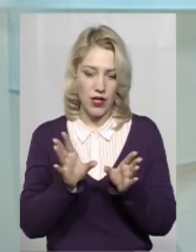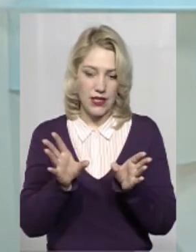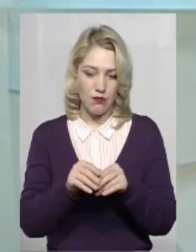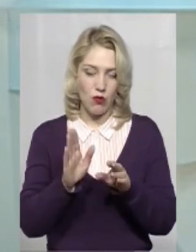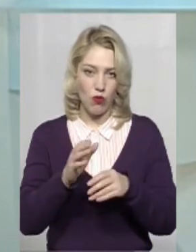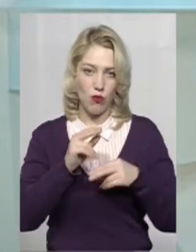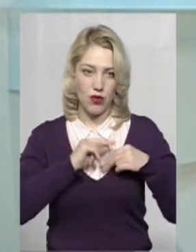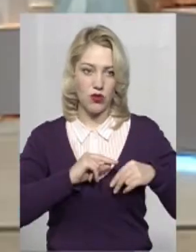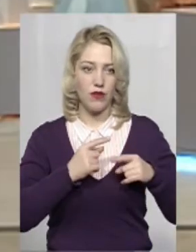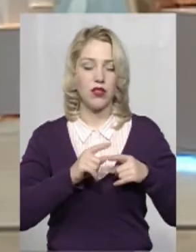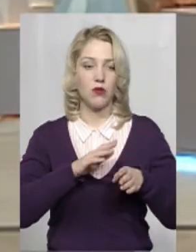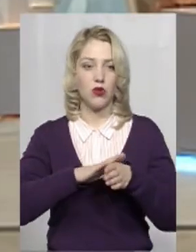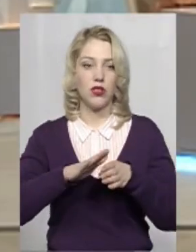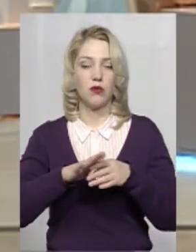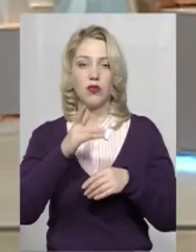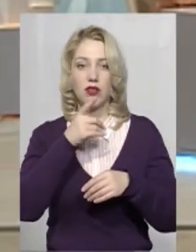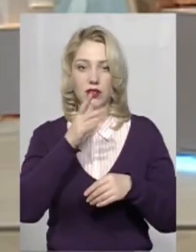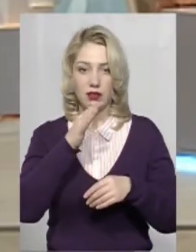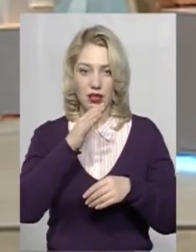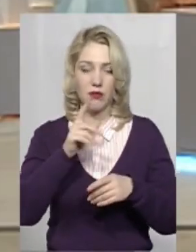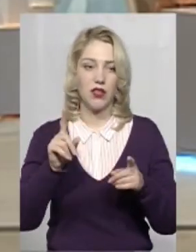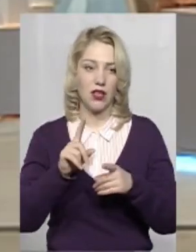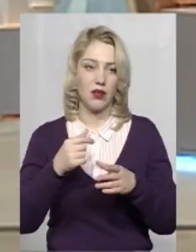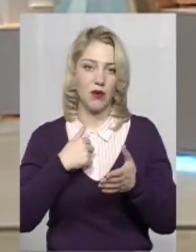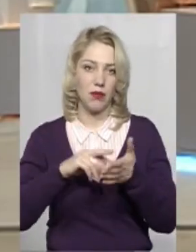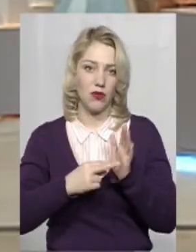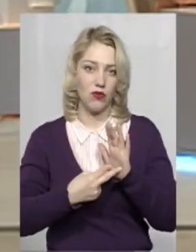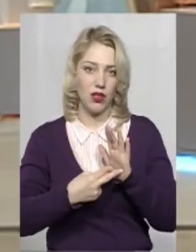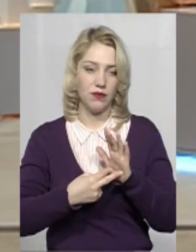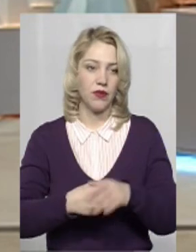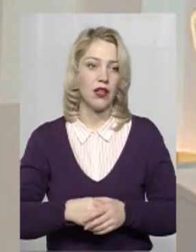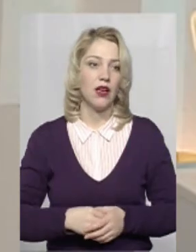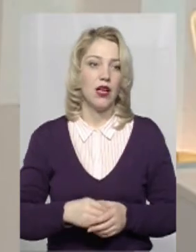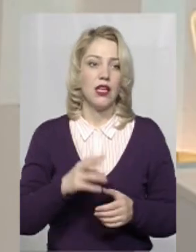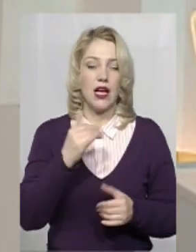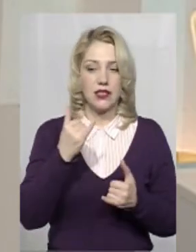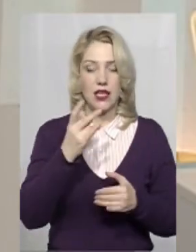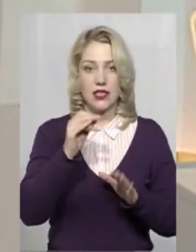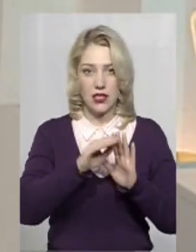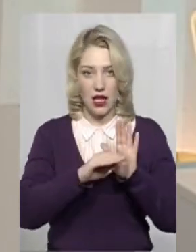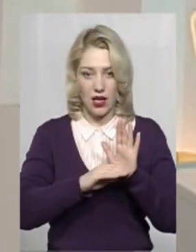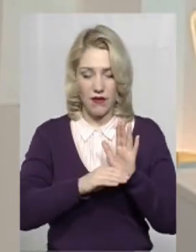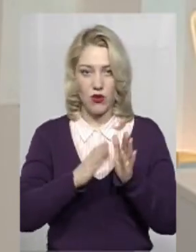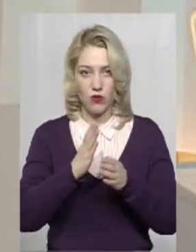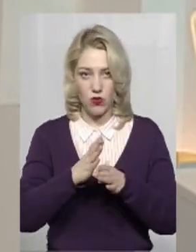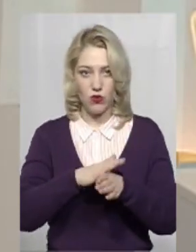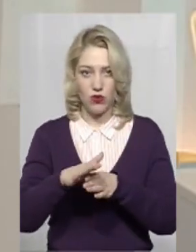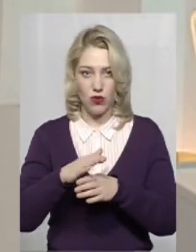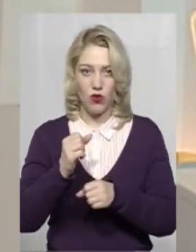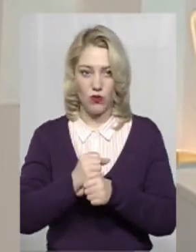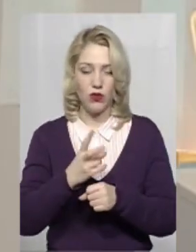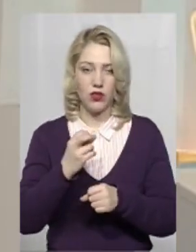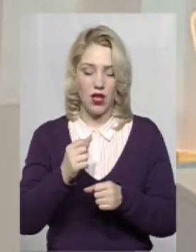працювати, то ми дотримуємося тих термінів, які продекларували, це кінець будівництва. Зараз за графіком йдуть роботи? Зараз роботи йдуть за